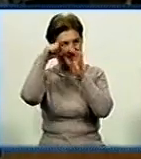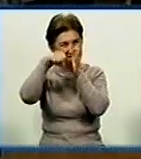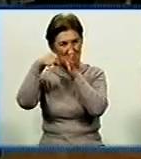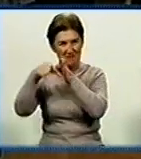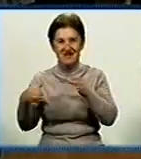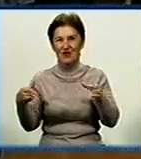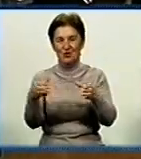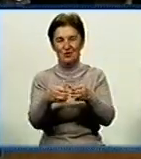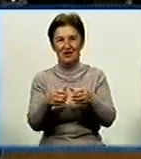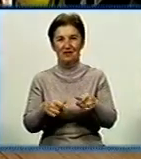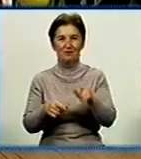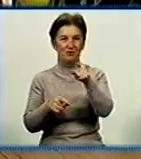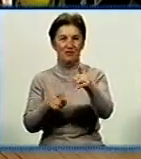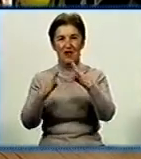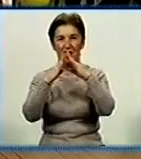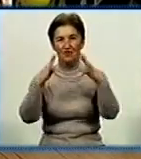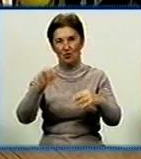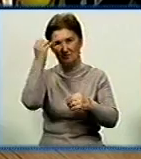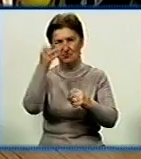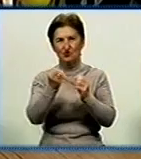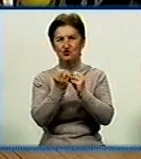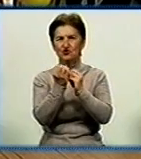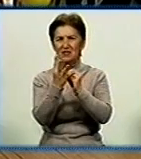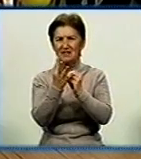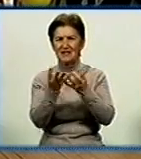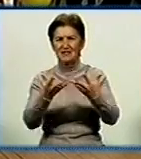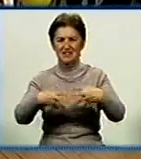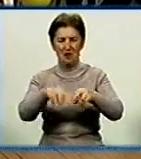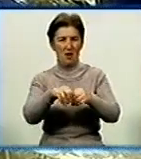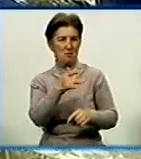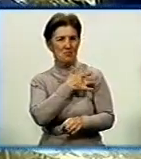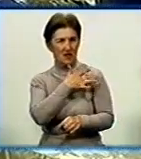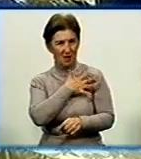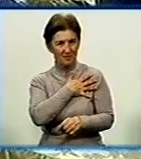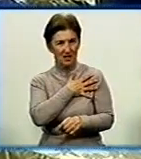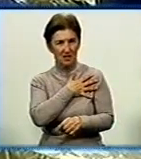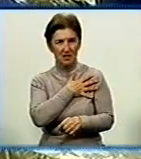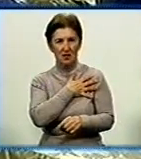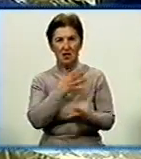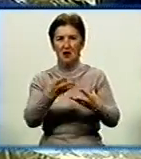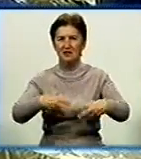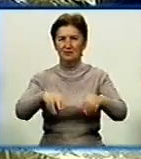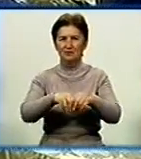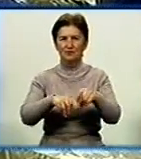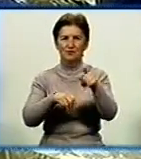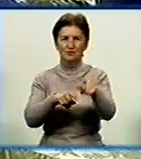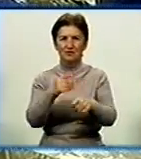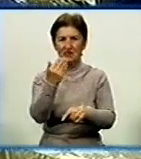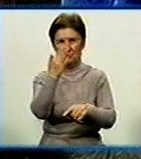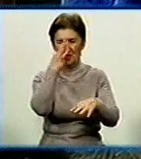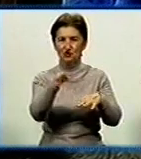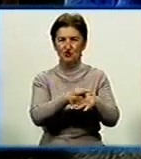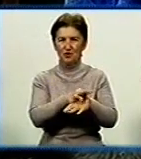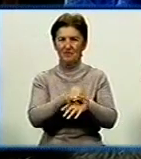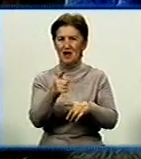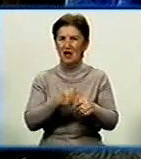Ось в цьому будинку культури зібралися 14 прийомних сімей та дитячих будинків сімейного типу. Родина Галини Рвачової та її чоловіка